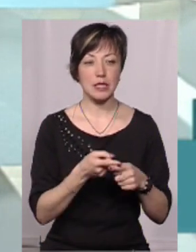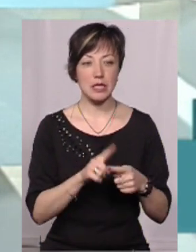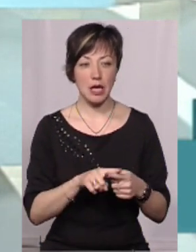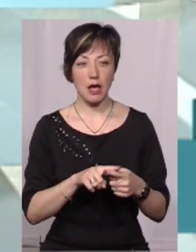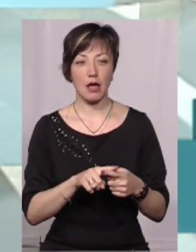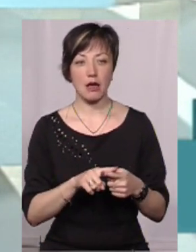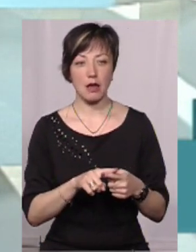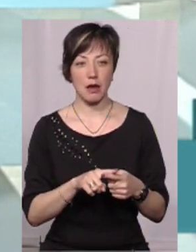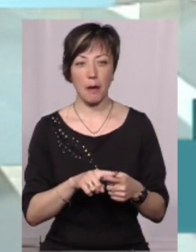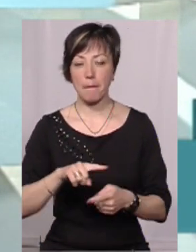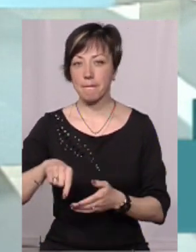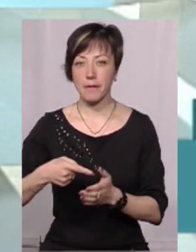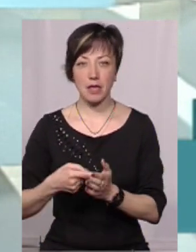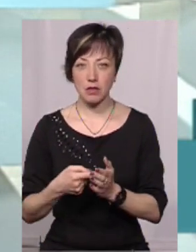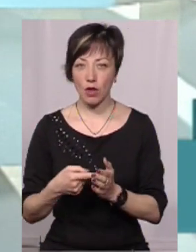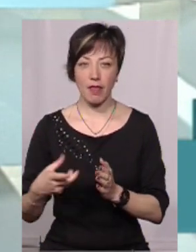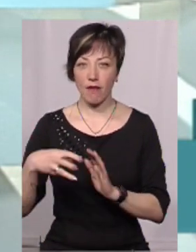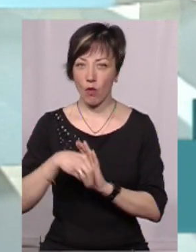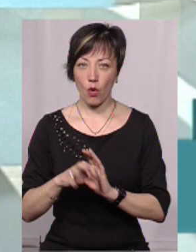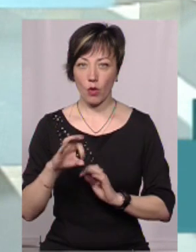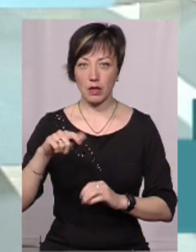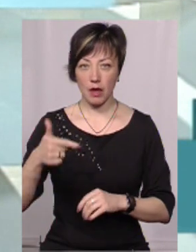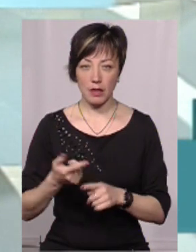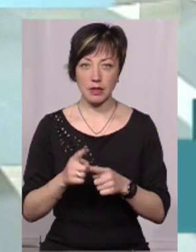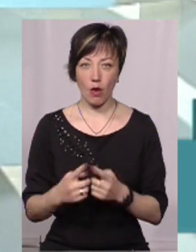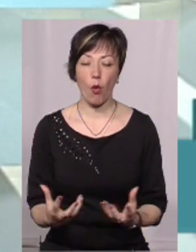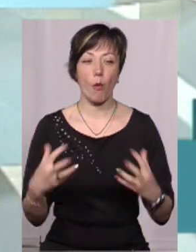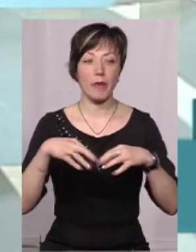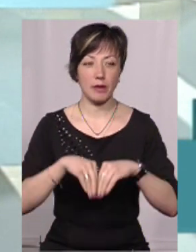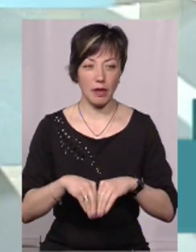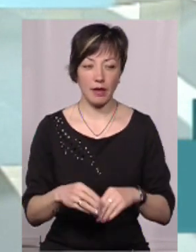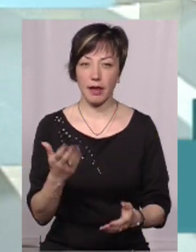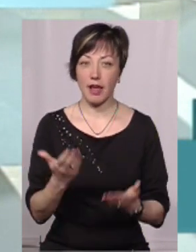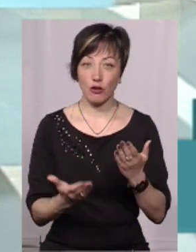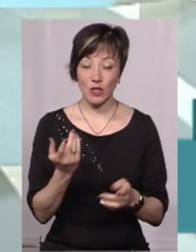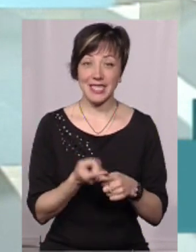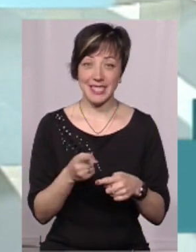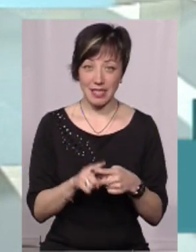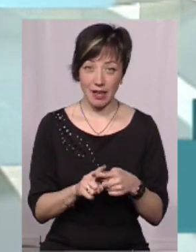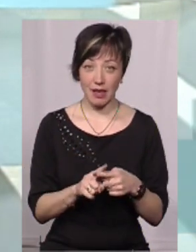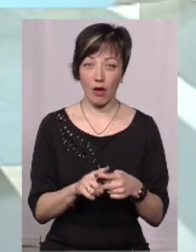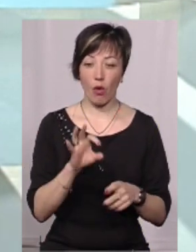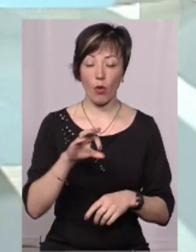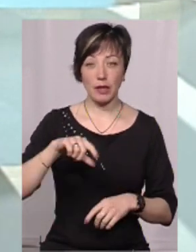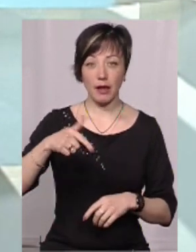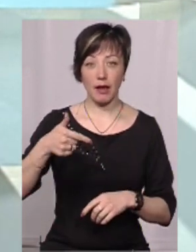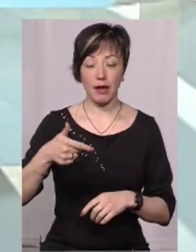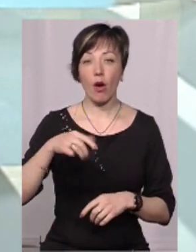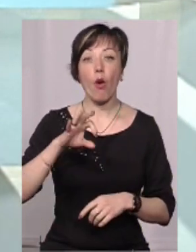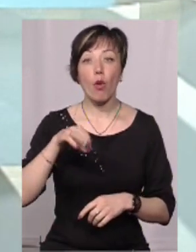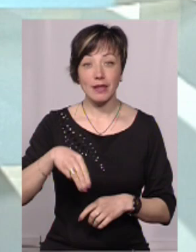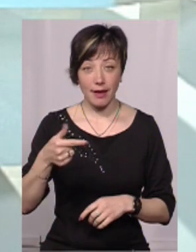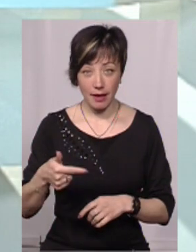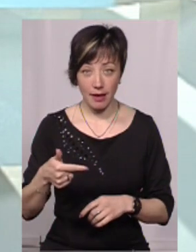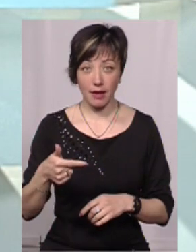-таки місто обласного значення, яке не входить в об'єднану громаду, то це значить об'єднання. Якщо це є об'єднана територіальна громада,